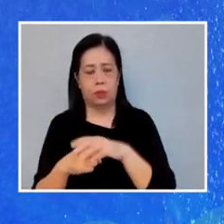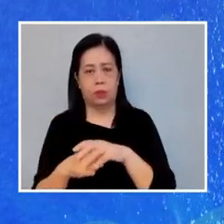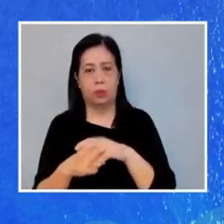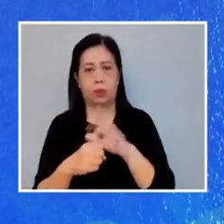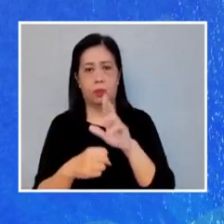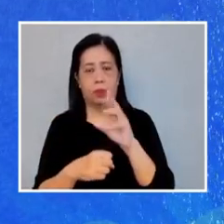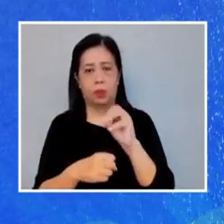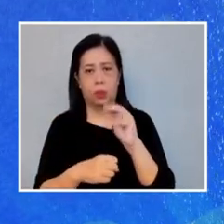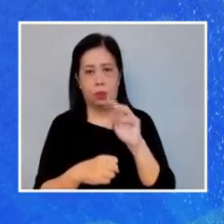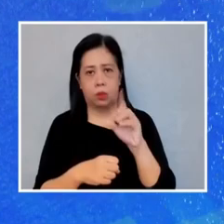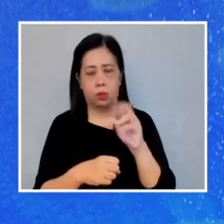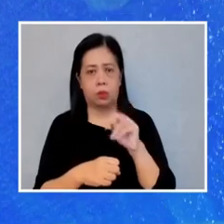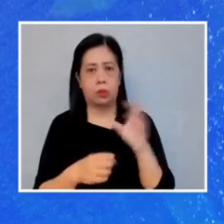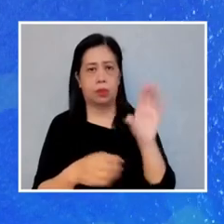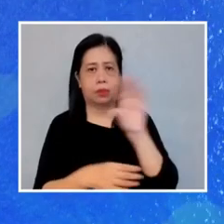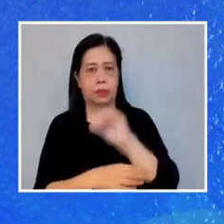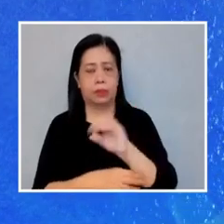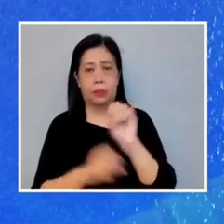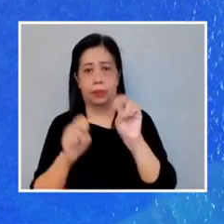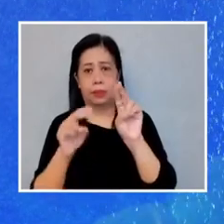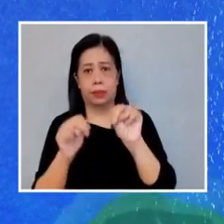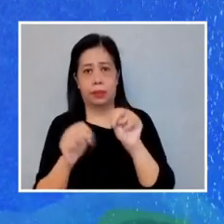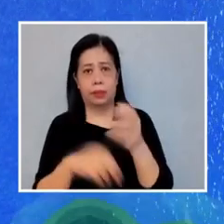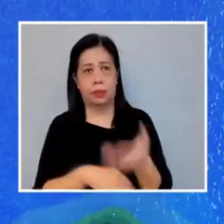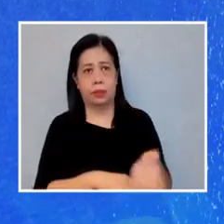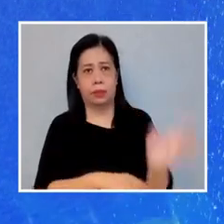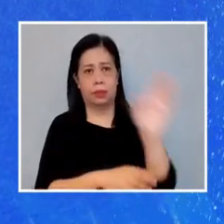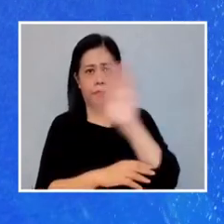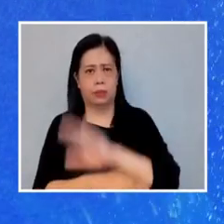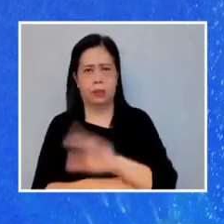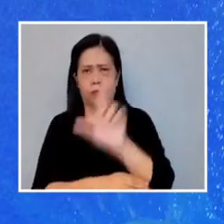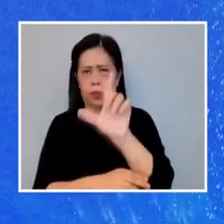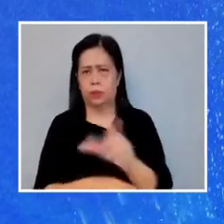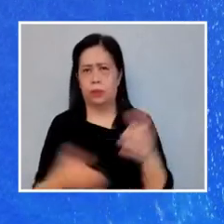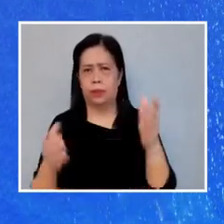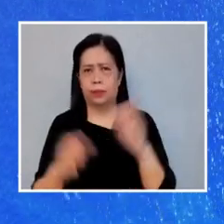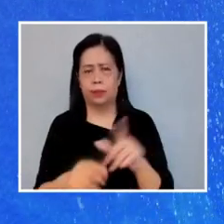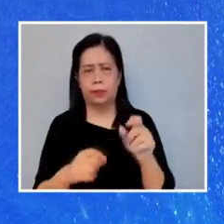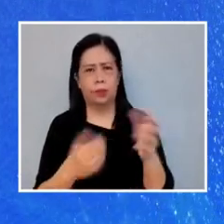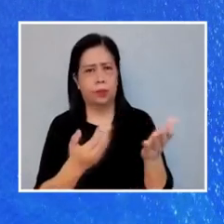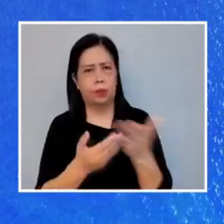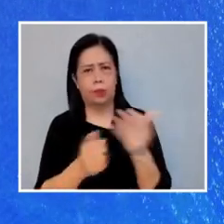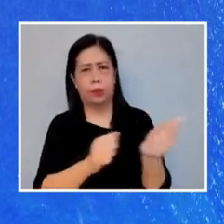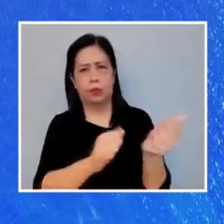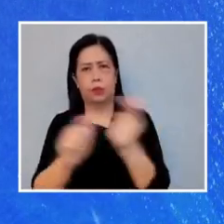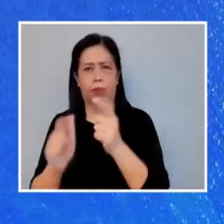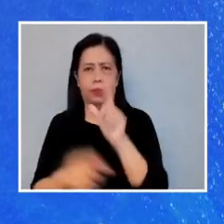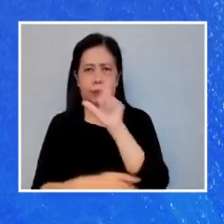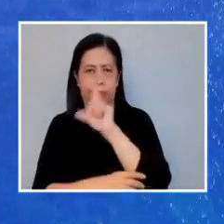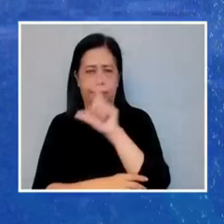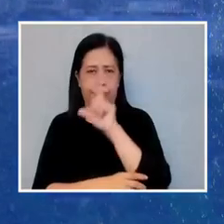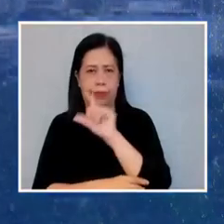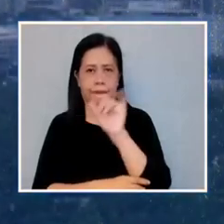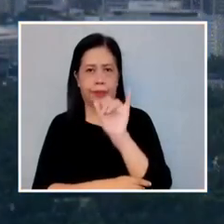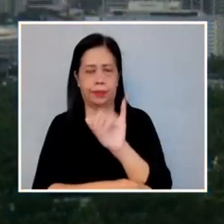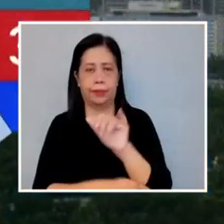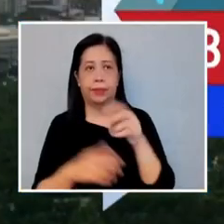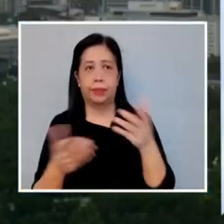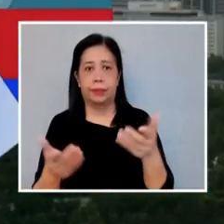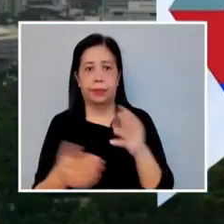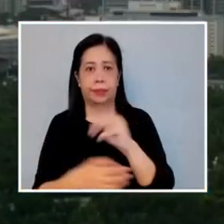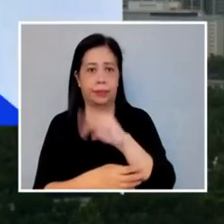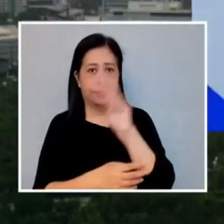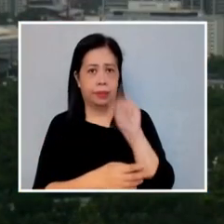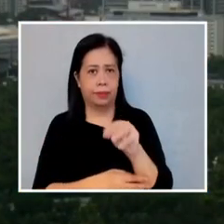pagsapit ng gabi. Sa linggo naman, buong araw mababa ang tsansa sa halos buong Luzon. At dito po sa Metro Manila,